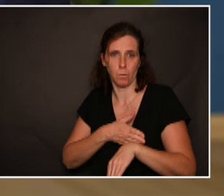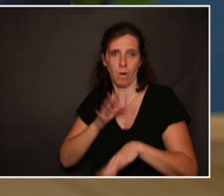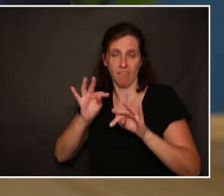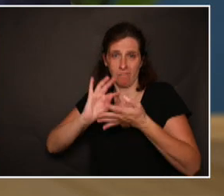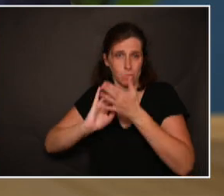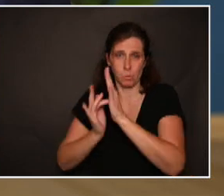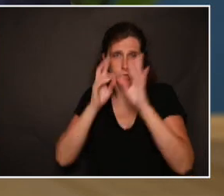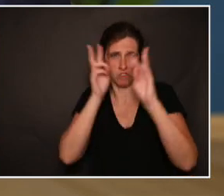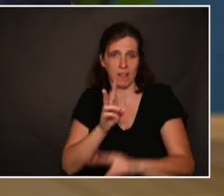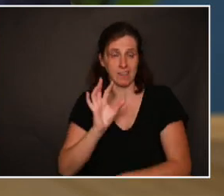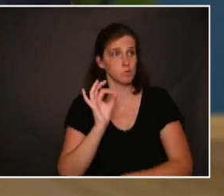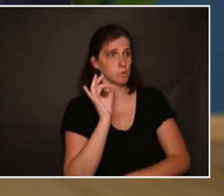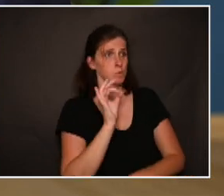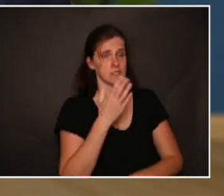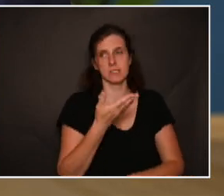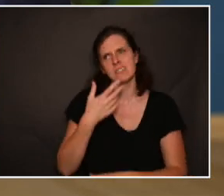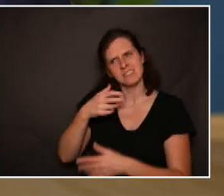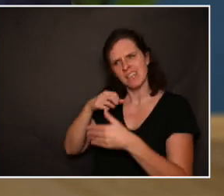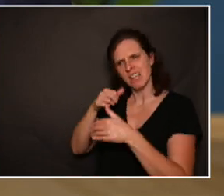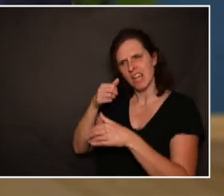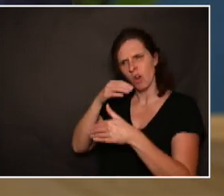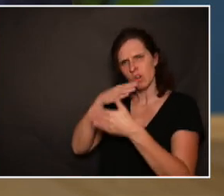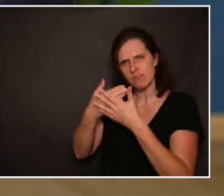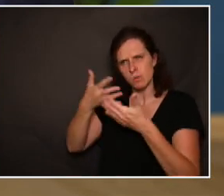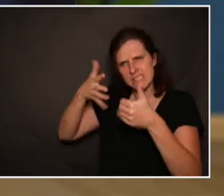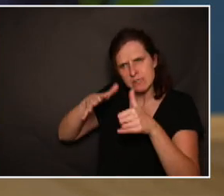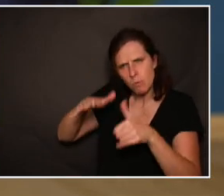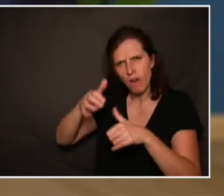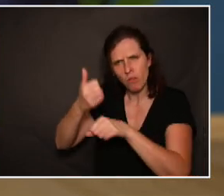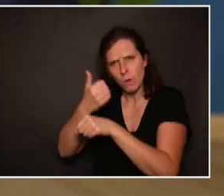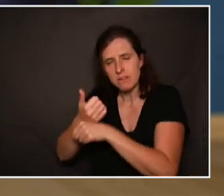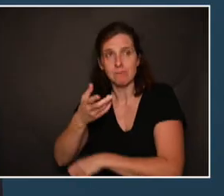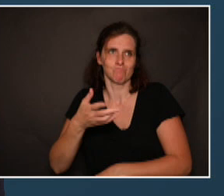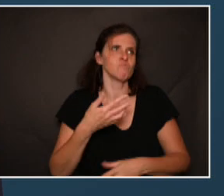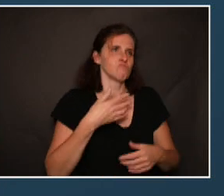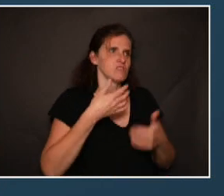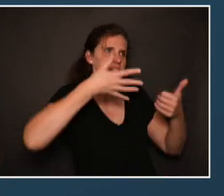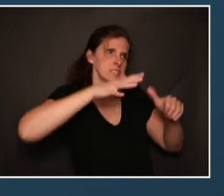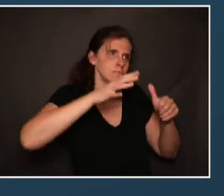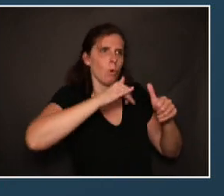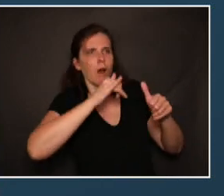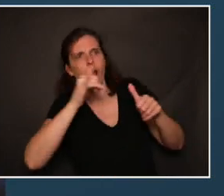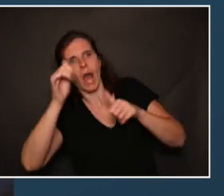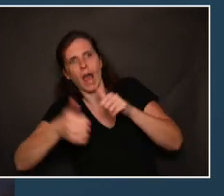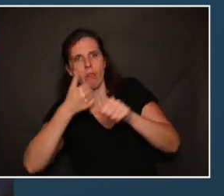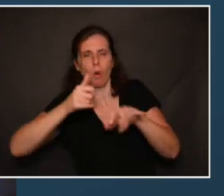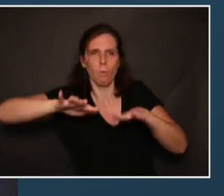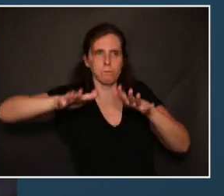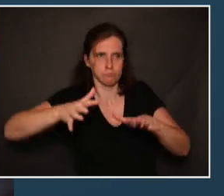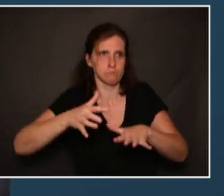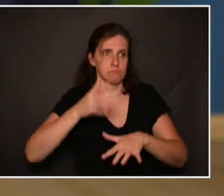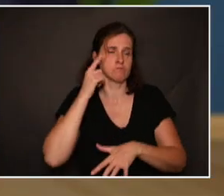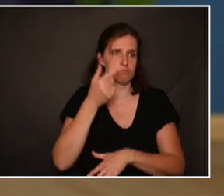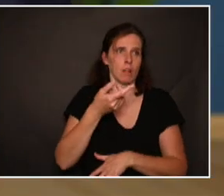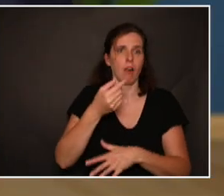c'est un passage tous les ans, tous les six mois ? Tous les six mois, un an, c'est ce que recommande l'Union française pour la santé